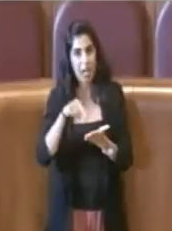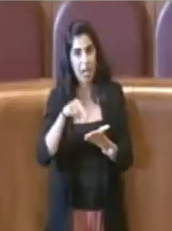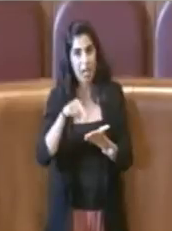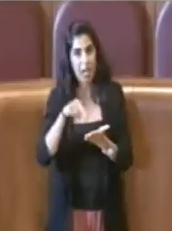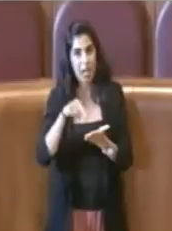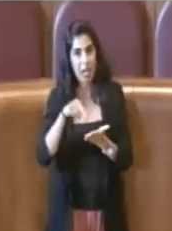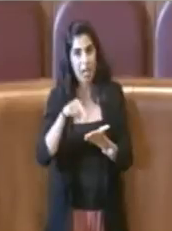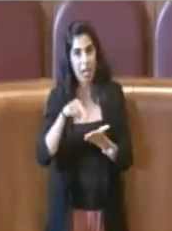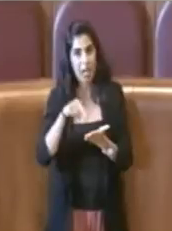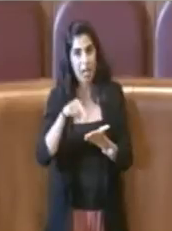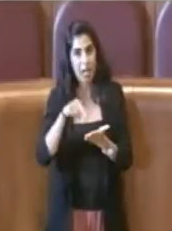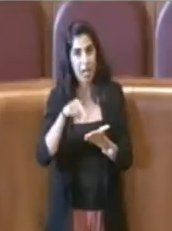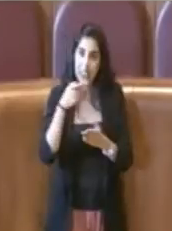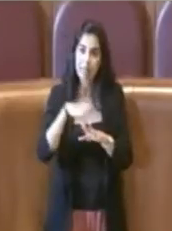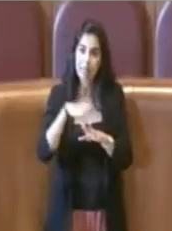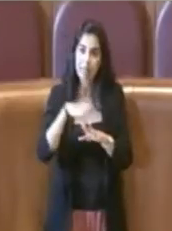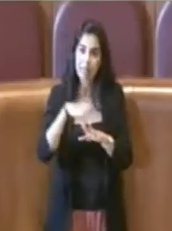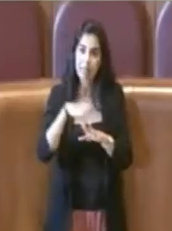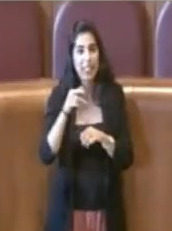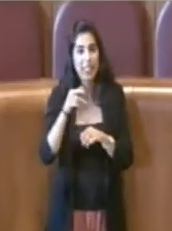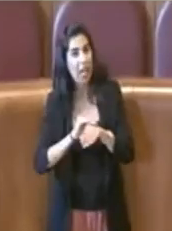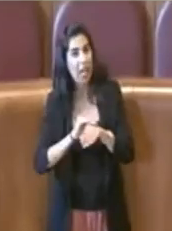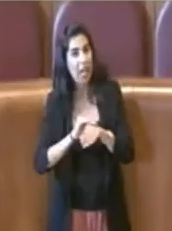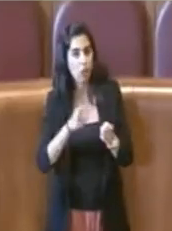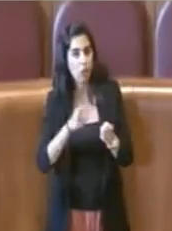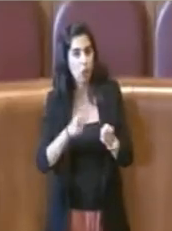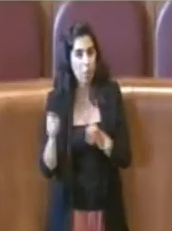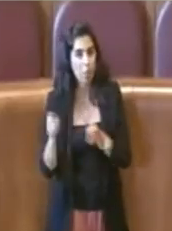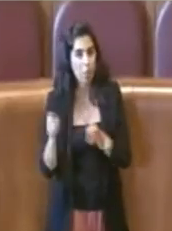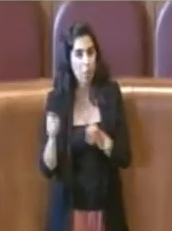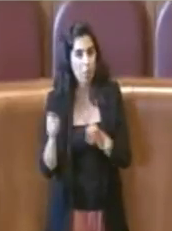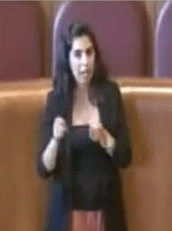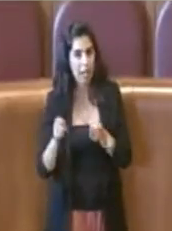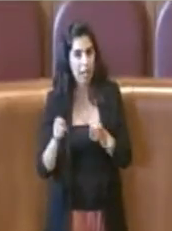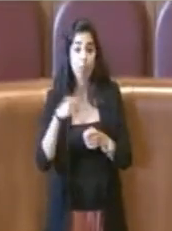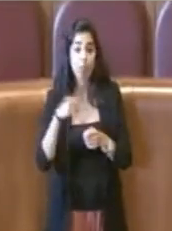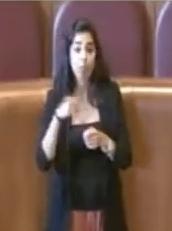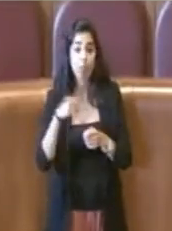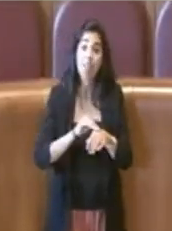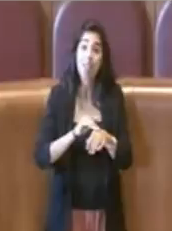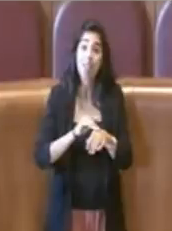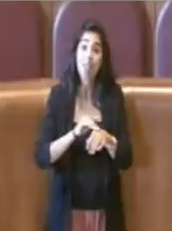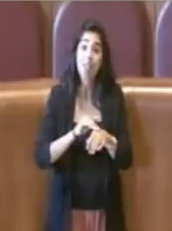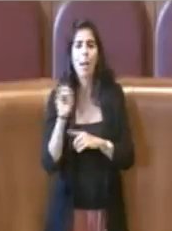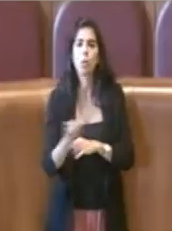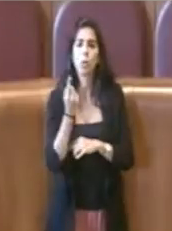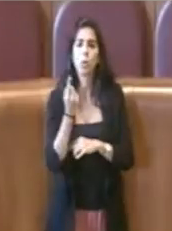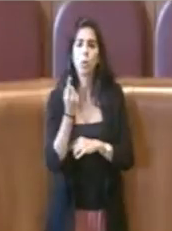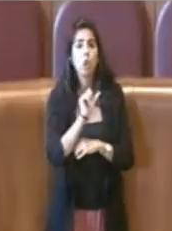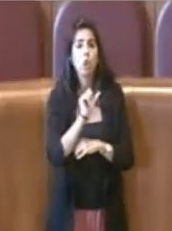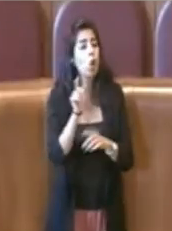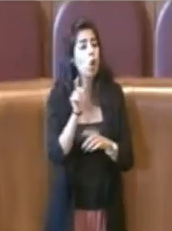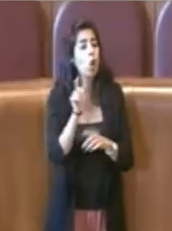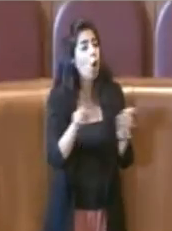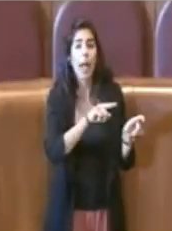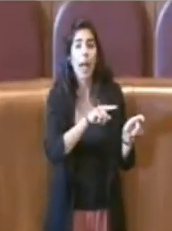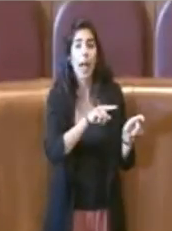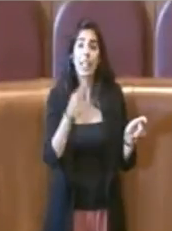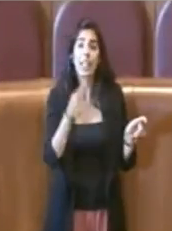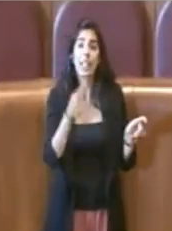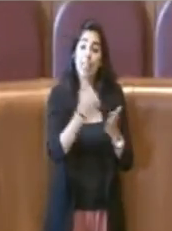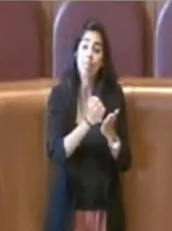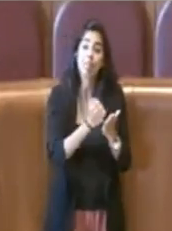si avvale di questo servizio, che è per tutti, non solo per i meno abbienti che presentano una certificazione